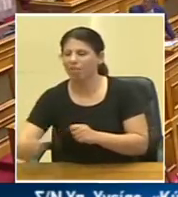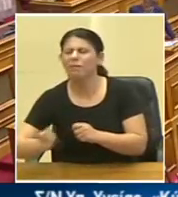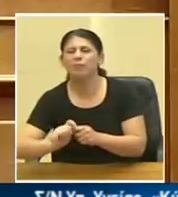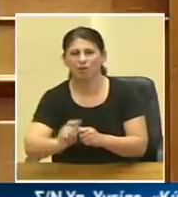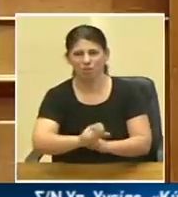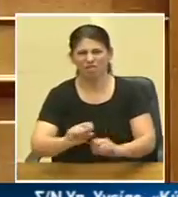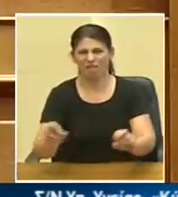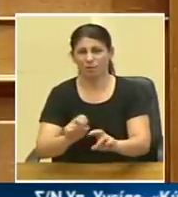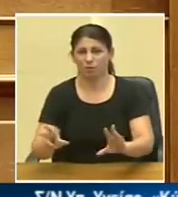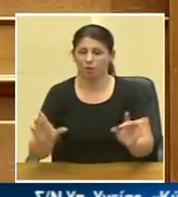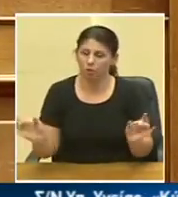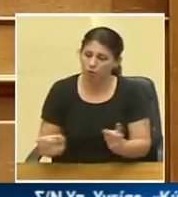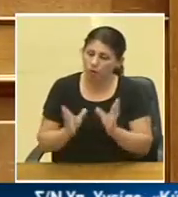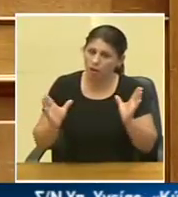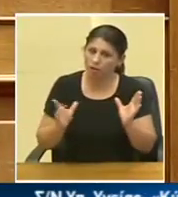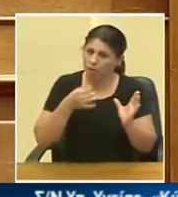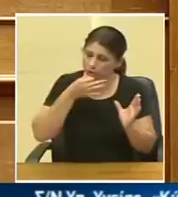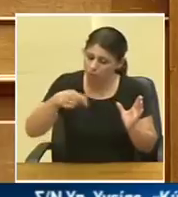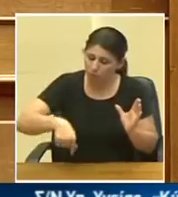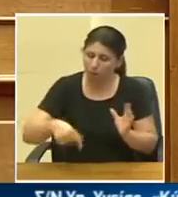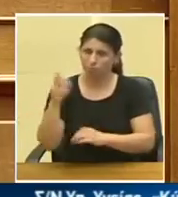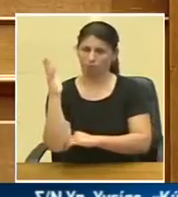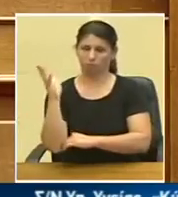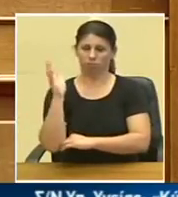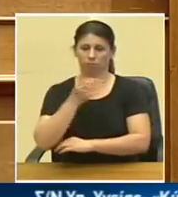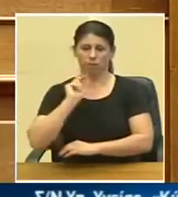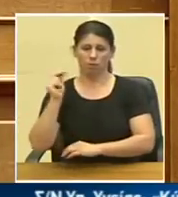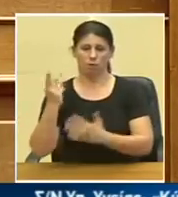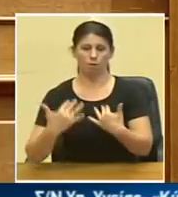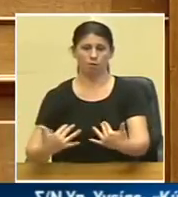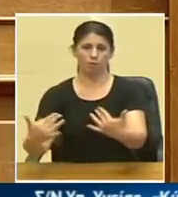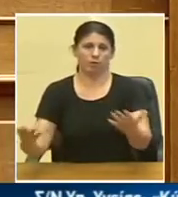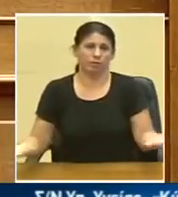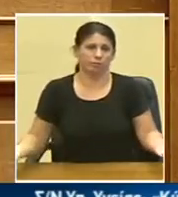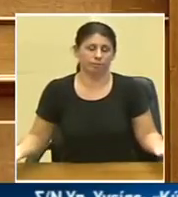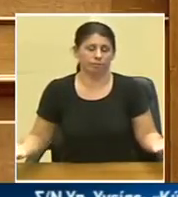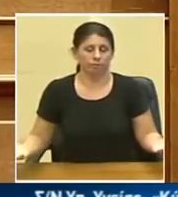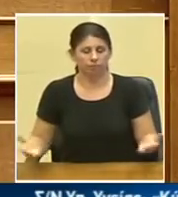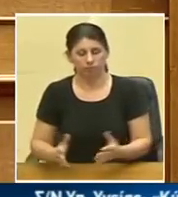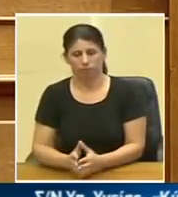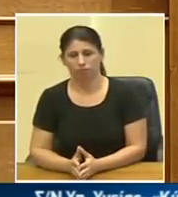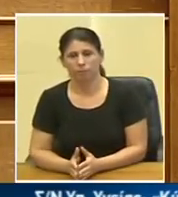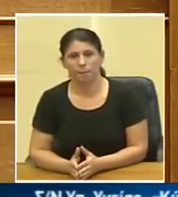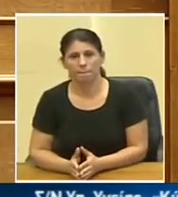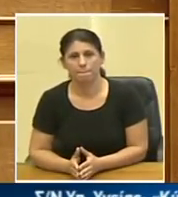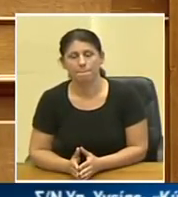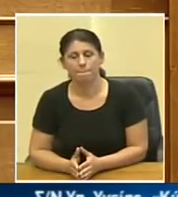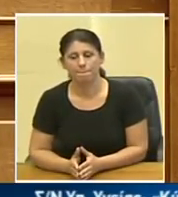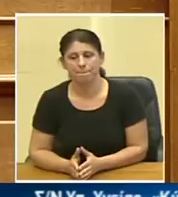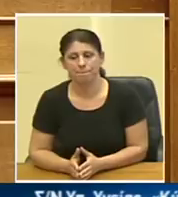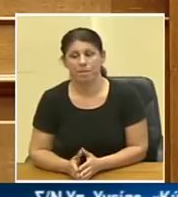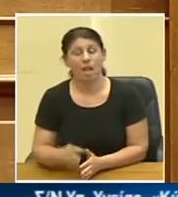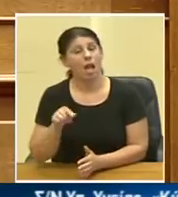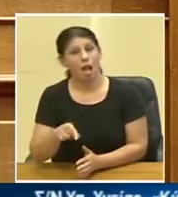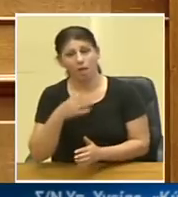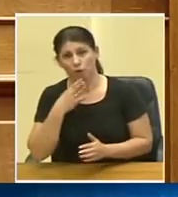τουλάχιστον να τα πούμε από το βήμα της Βουλής γι' αυτό σας έχω δώσει και το κάνω το ξέρω και σας ευχαριστώ να πάμε τη στις τροπολογία αυτό λοιπόν